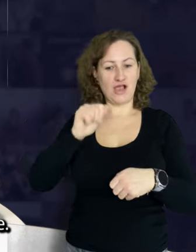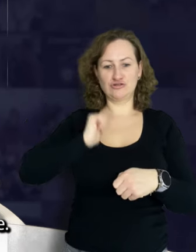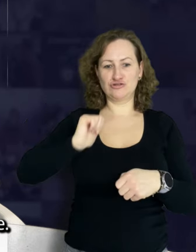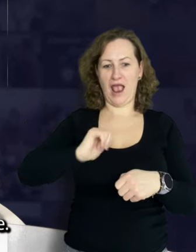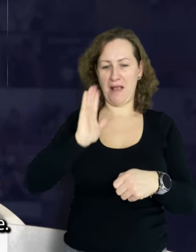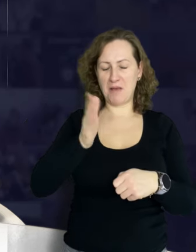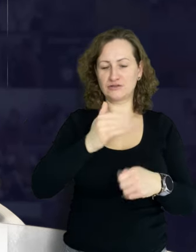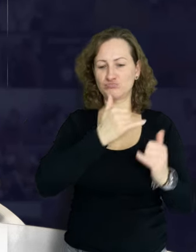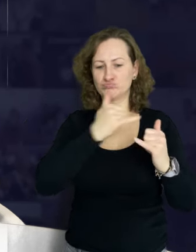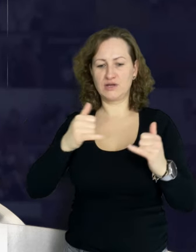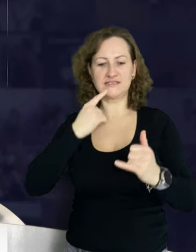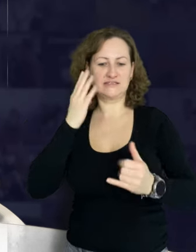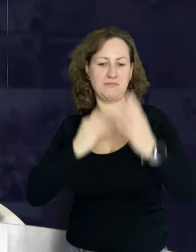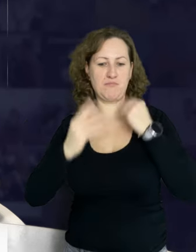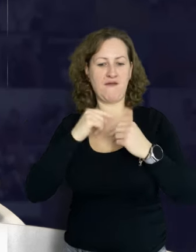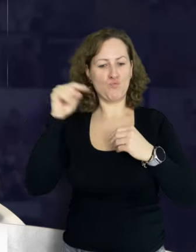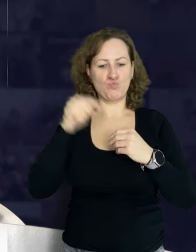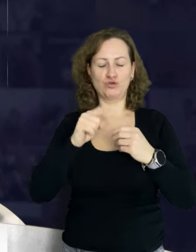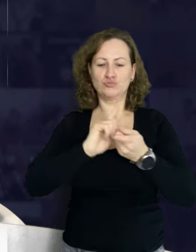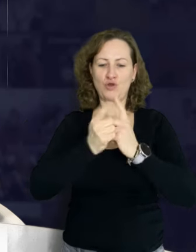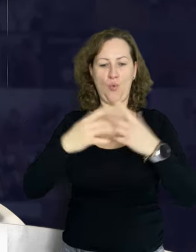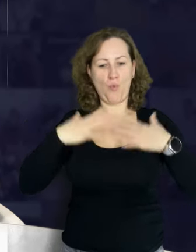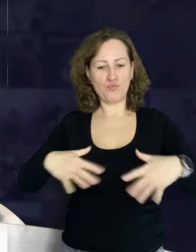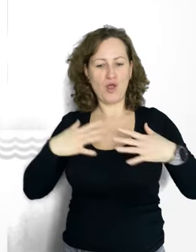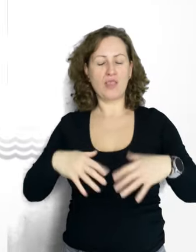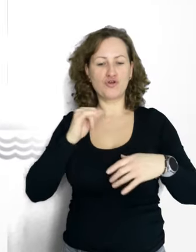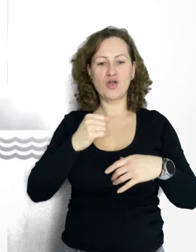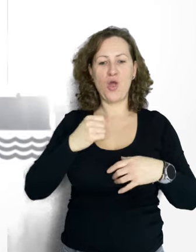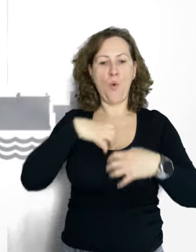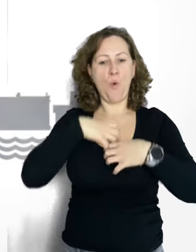zabawy i atrakcje, przebranie oraz dobry humor obowiązkowe.